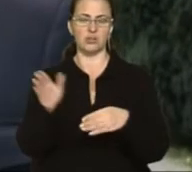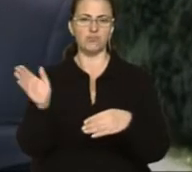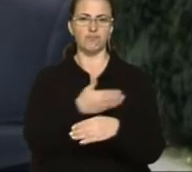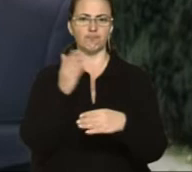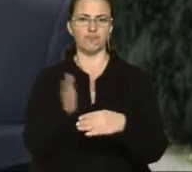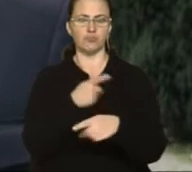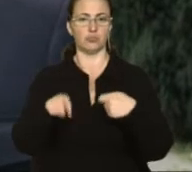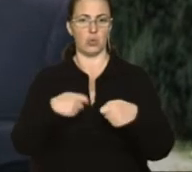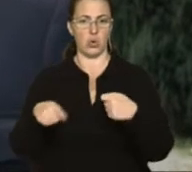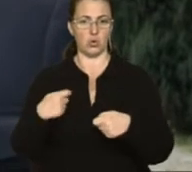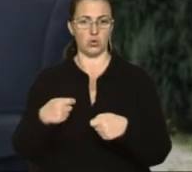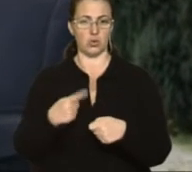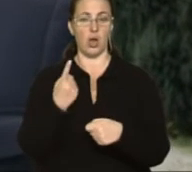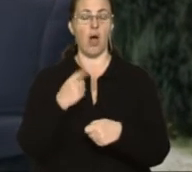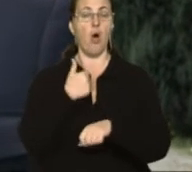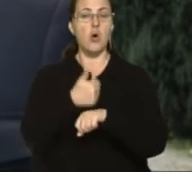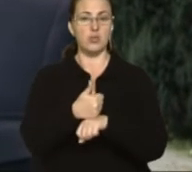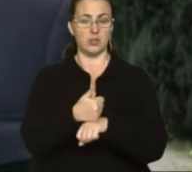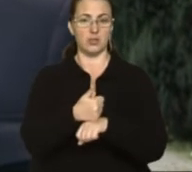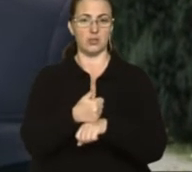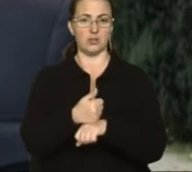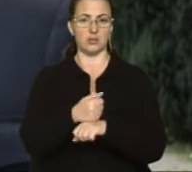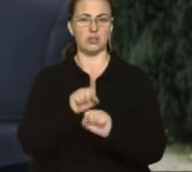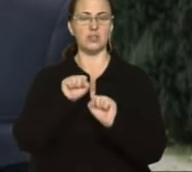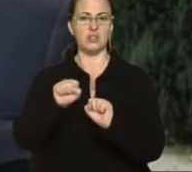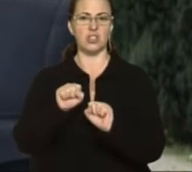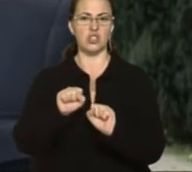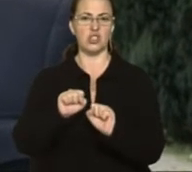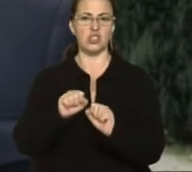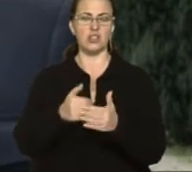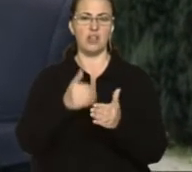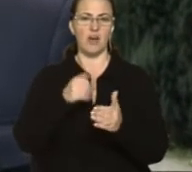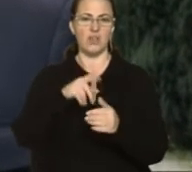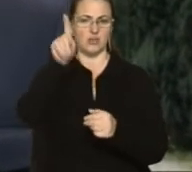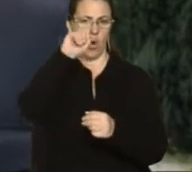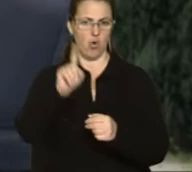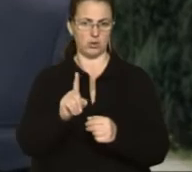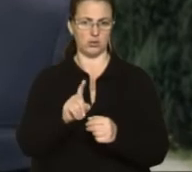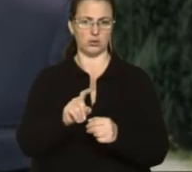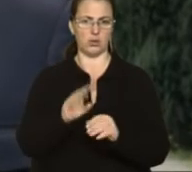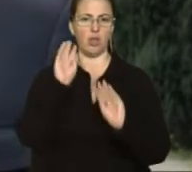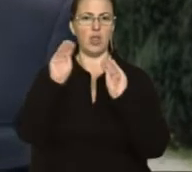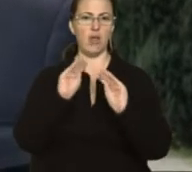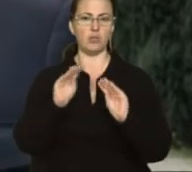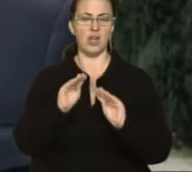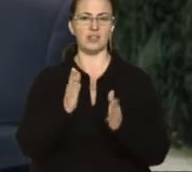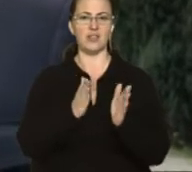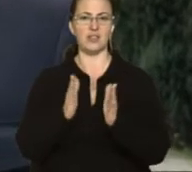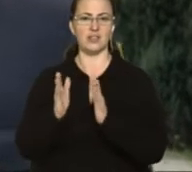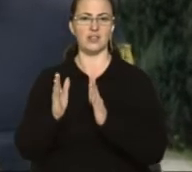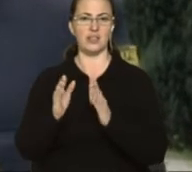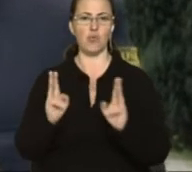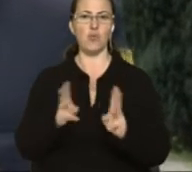порушеннями це є відсутність грозозахисту від прямих попадань близько, необладнання релігійних установ системами пожежної